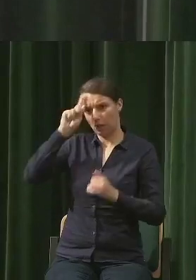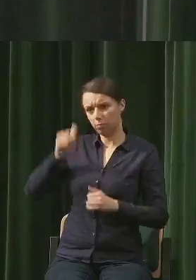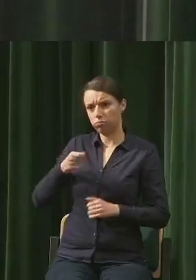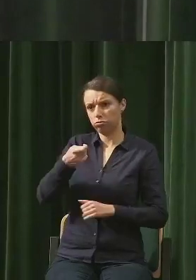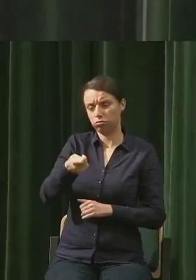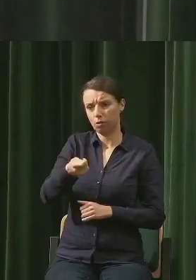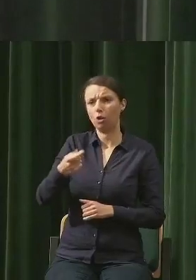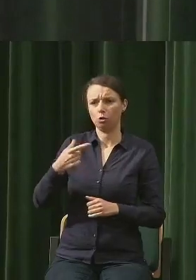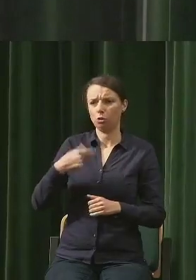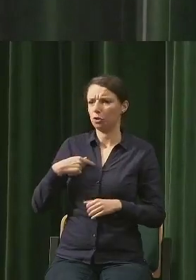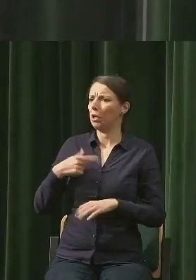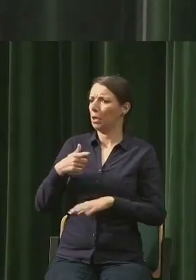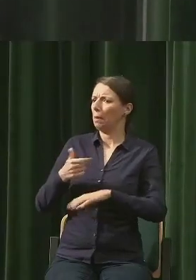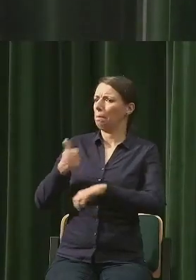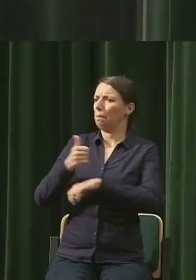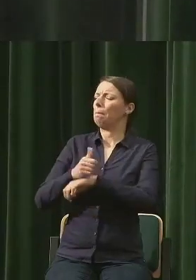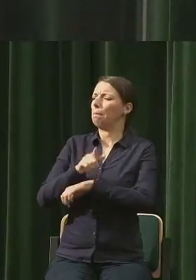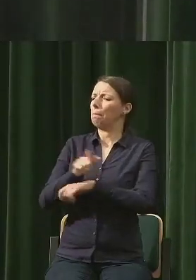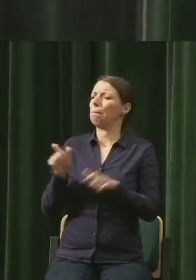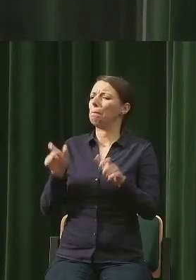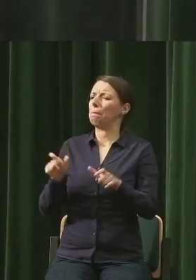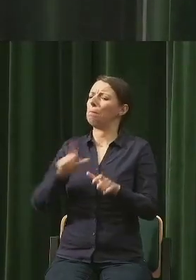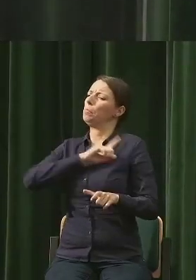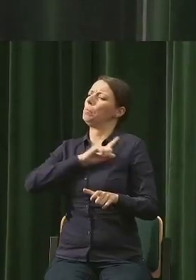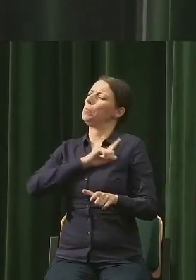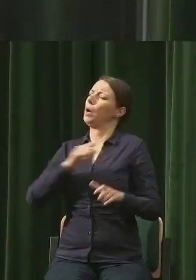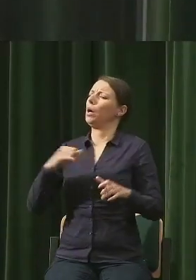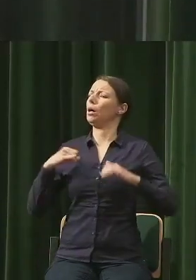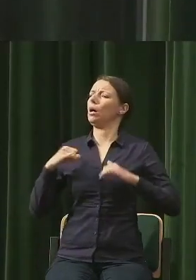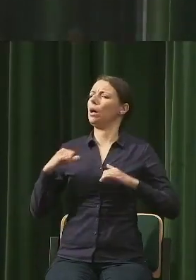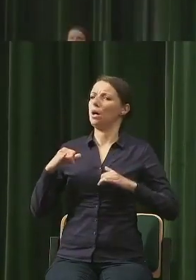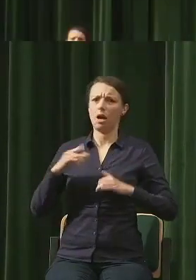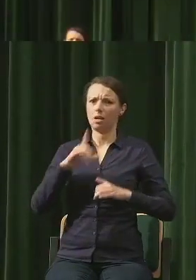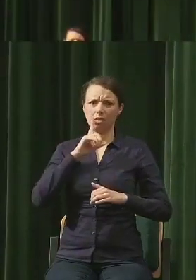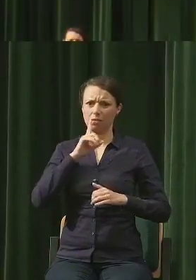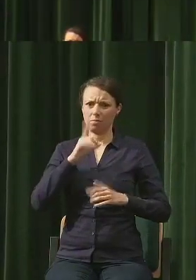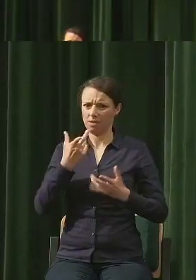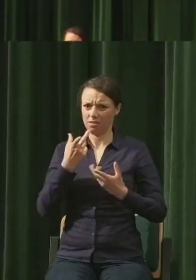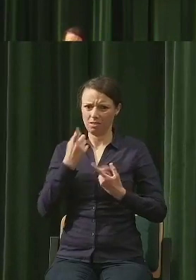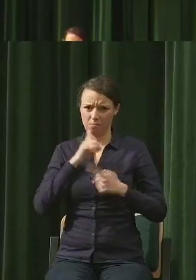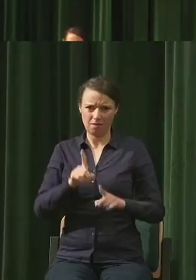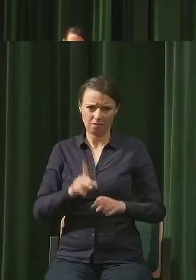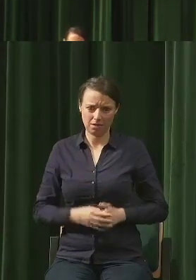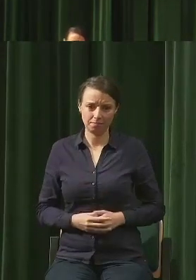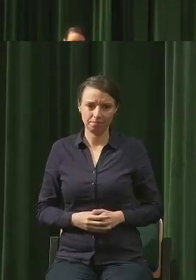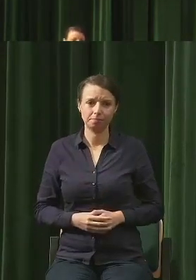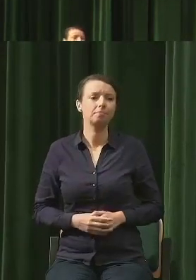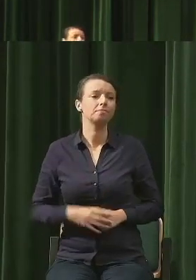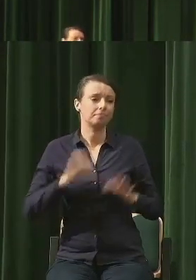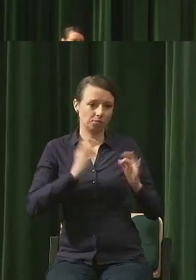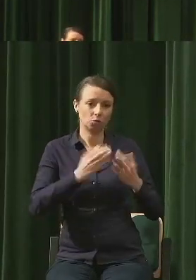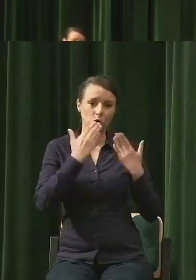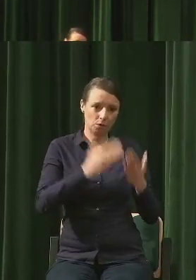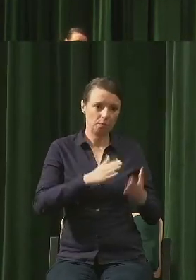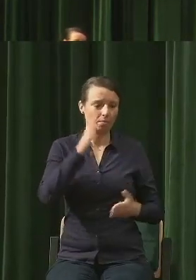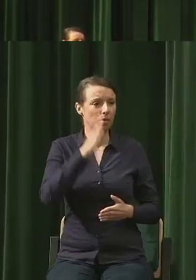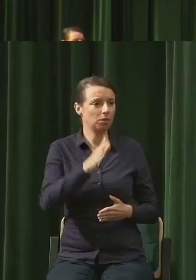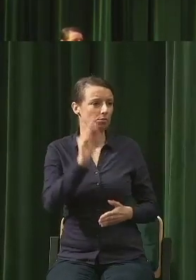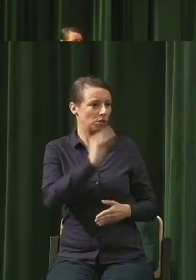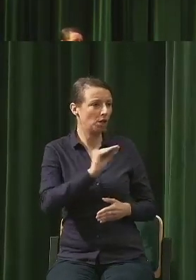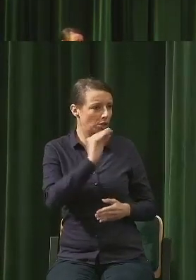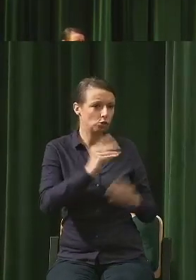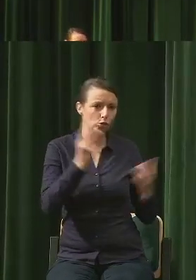tak naprawdę nie panujemy. Dziękuję. Będziemy dalej szukać też odpowiedzi, mam nadzieję,